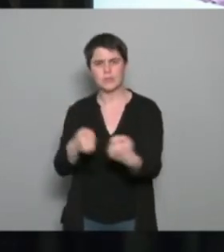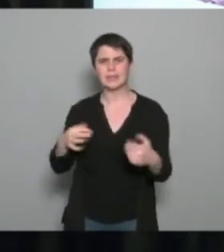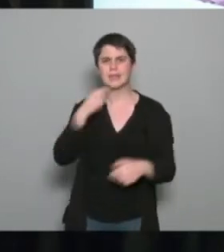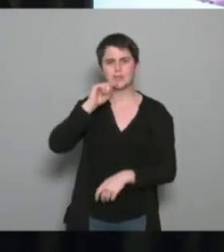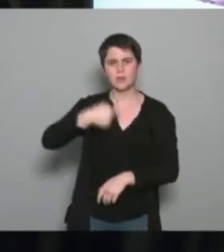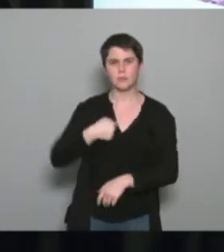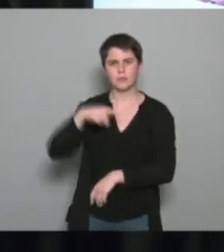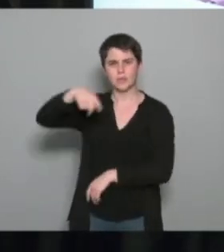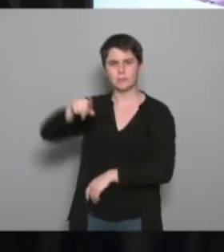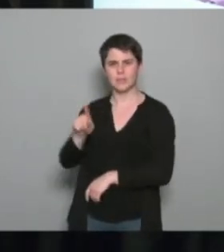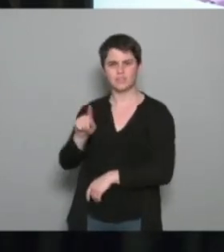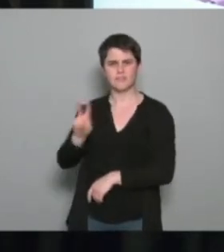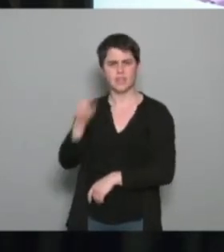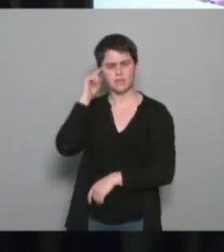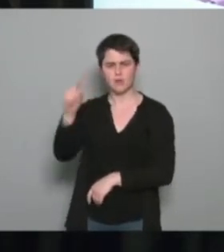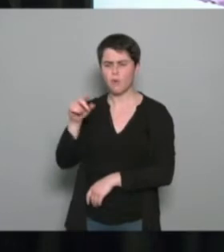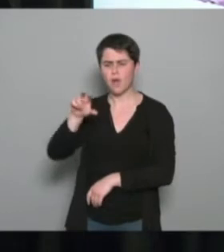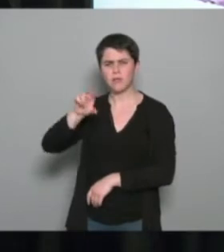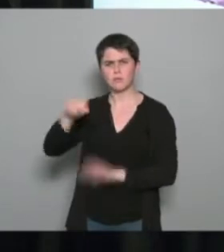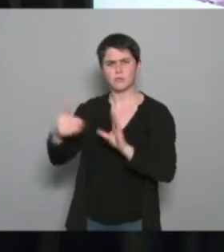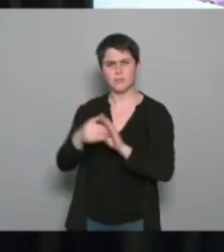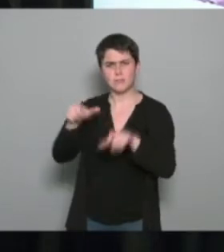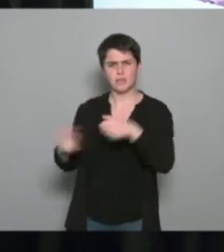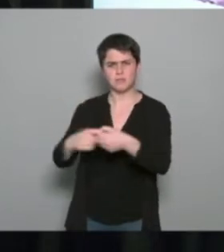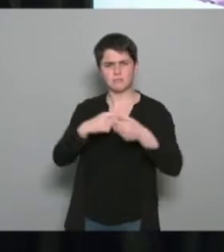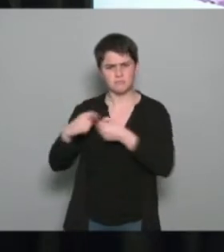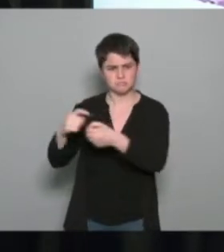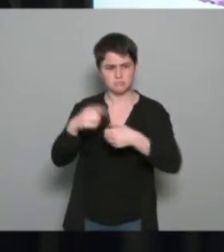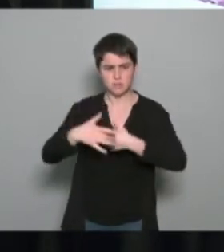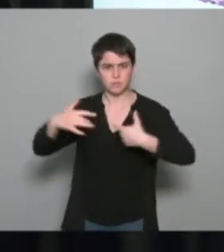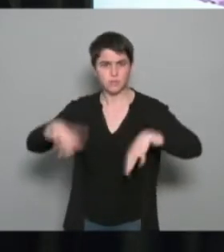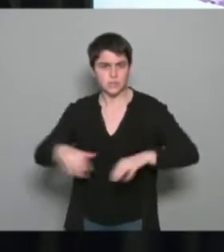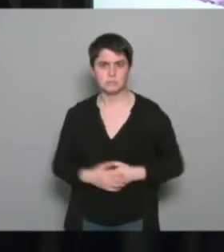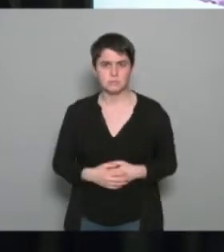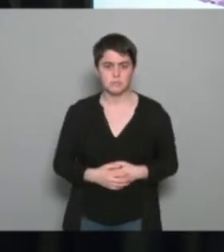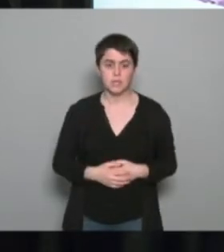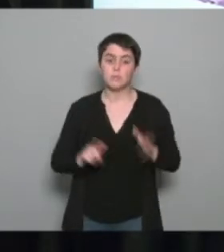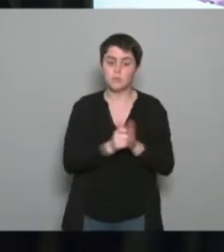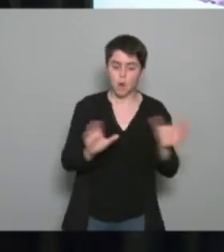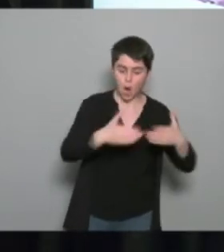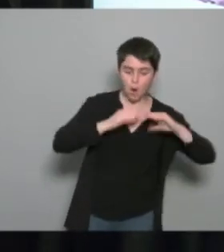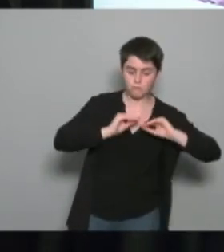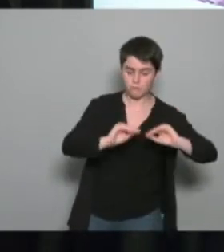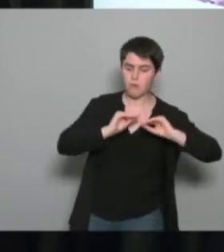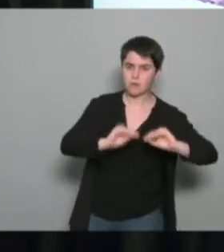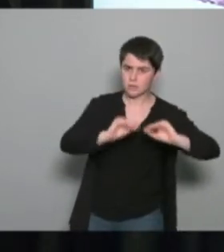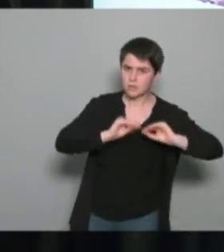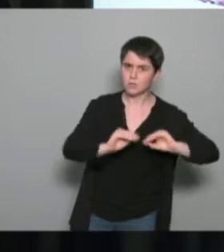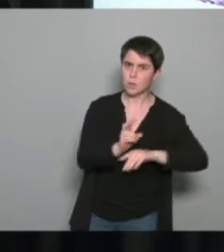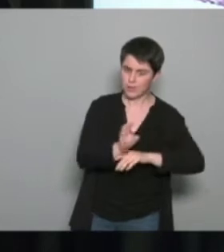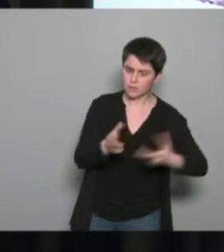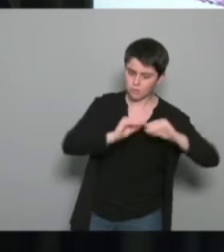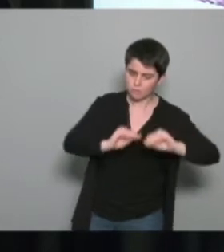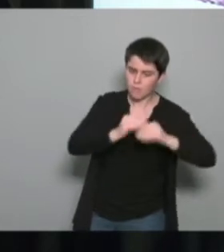plus de 30 000 licenciés dans cette discipline et une fois qu'on aura mis en place cet organisme de formation un nombre d'éducateurs formés de manière